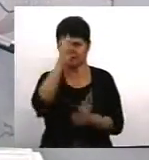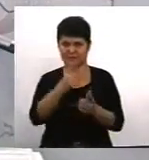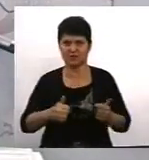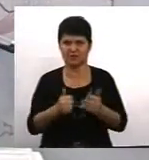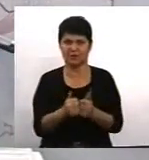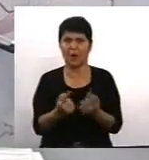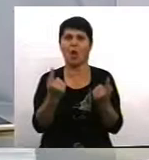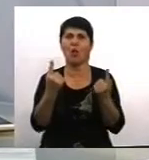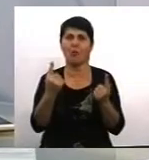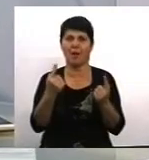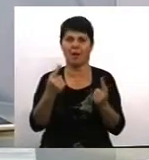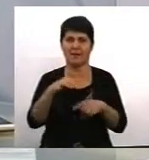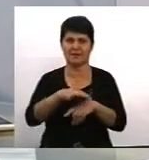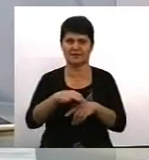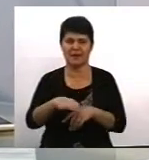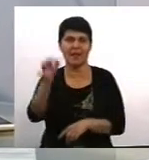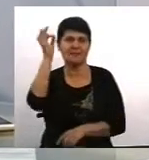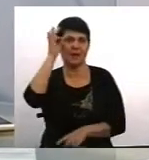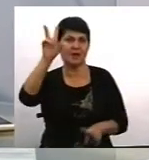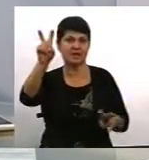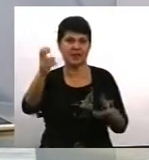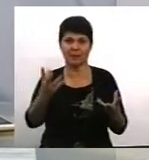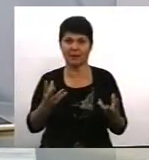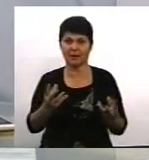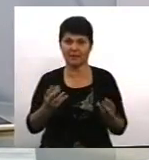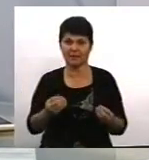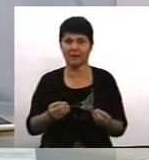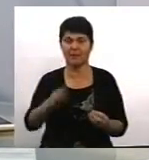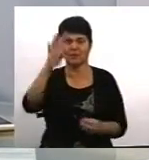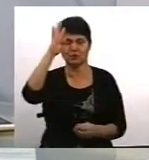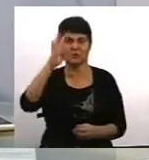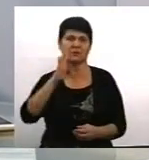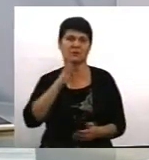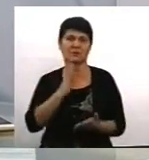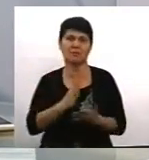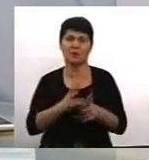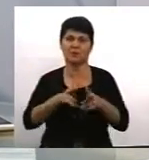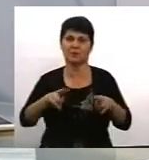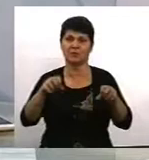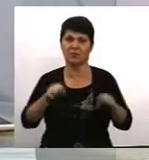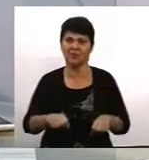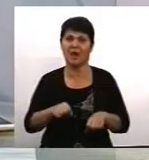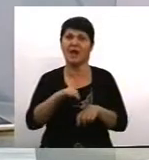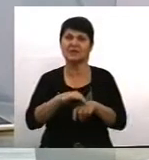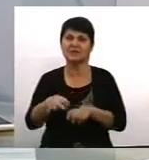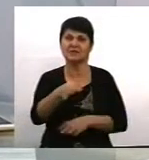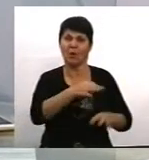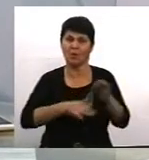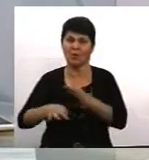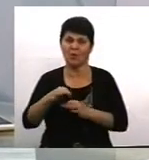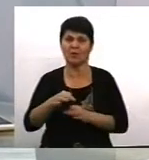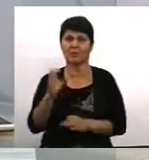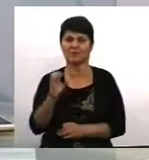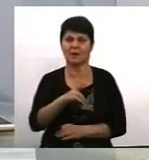Нагадую, ви дивитесь тему дня «Гендерно обумовлене насильство». Обговорюємо сьогодні з Світланою Дубиною,